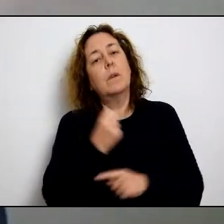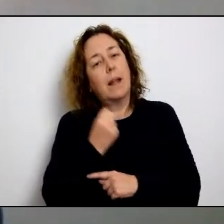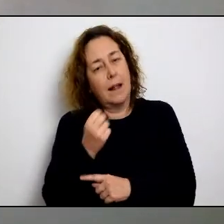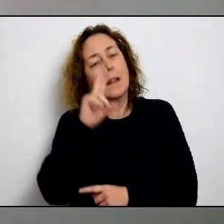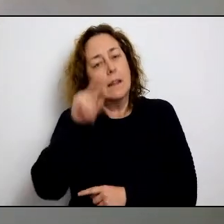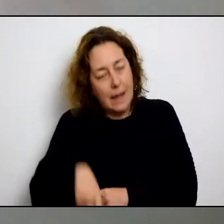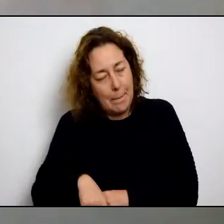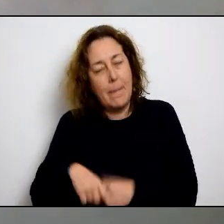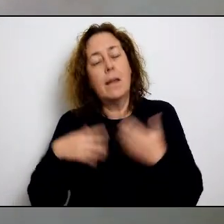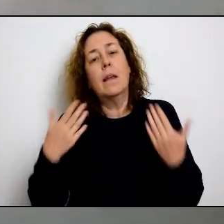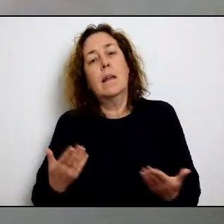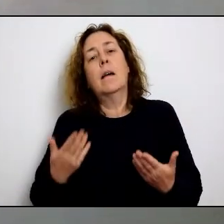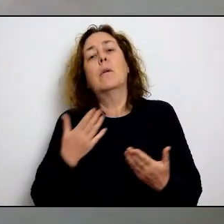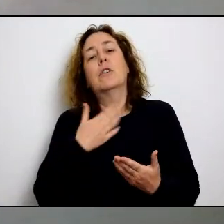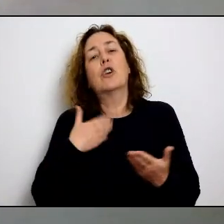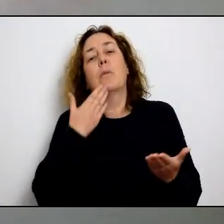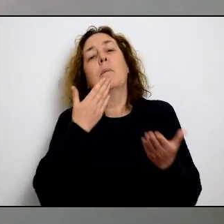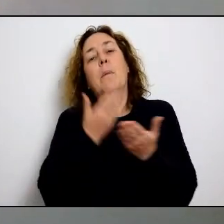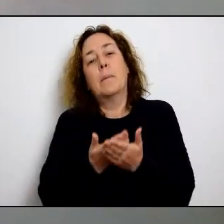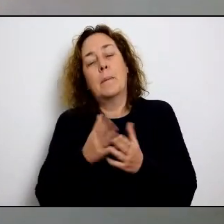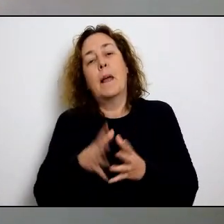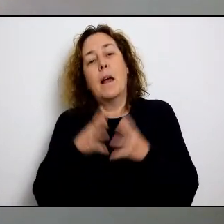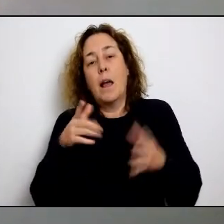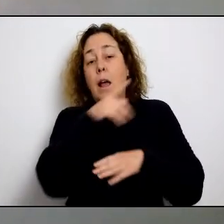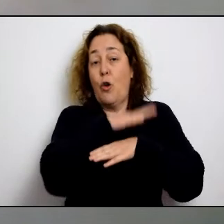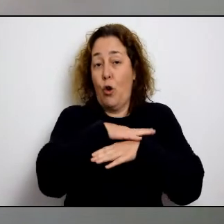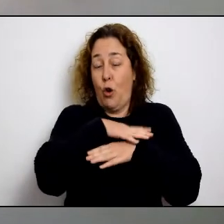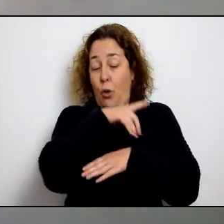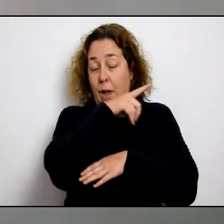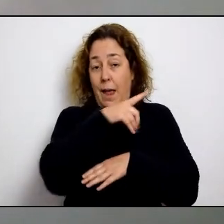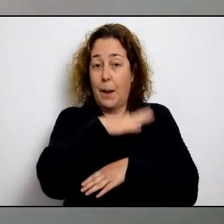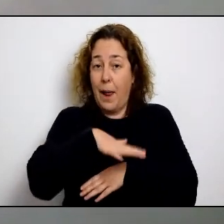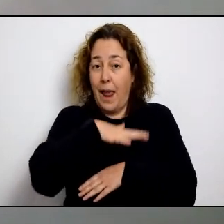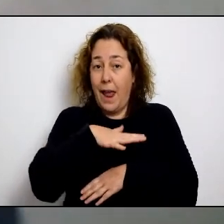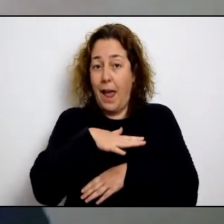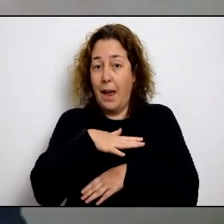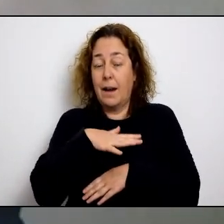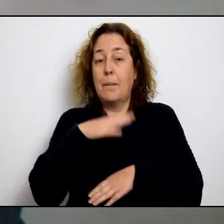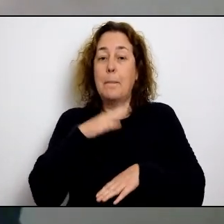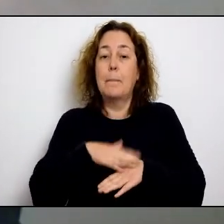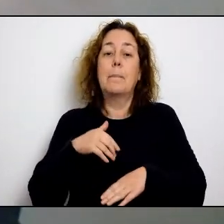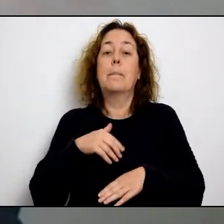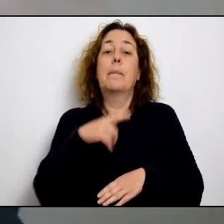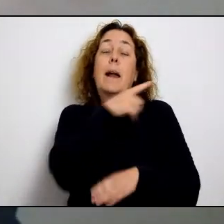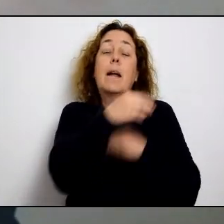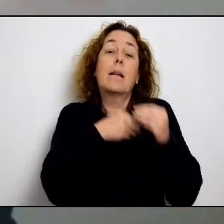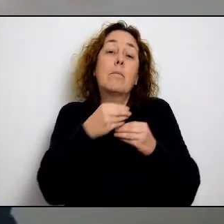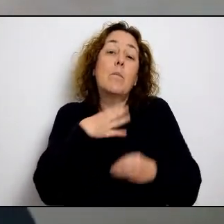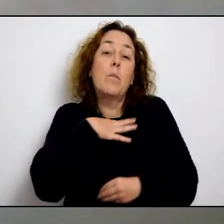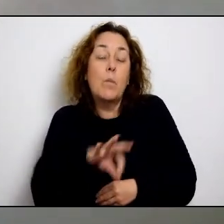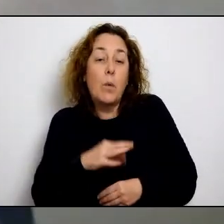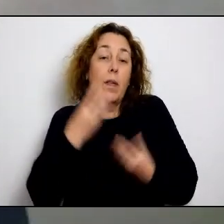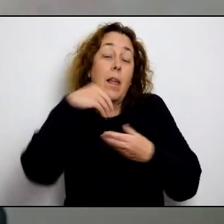ningú de l'administració pública. Gràcies per aquest gest però l'administració pública també hi de ser al costat i serà. Per tant, hem fet aquesta petició